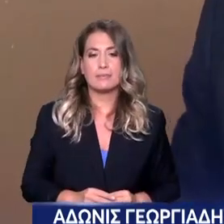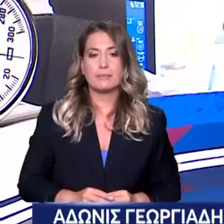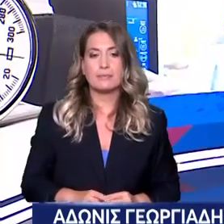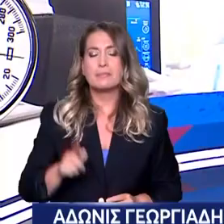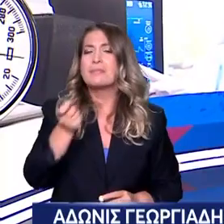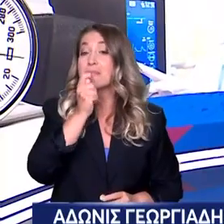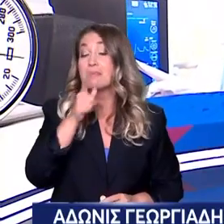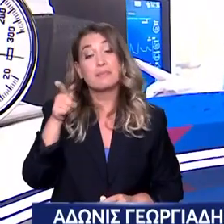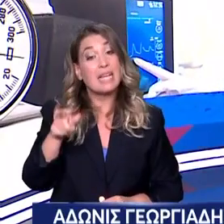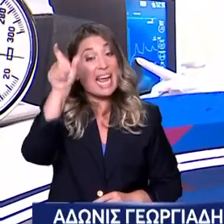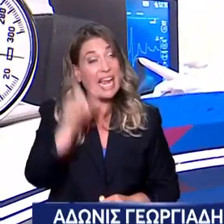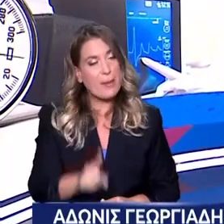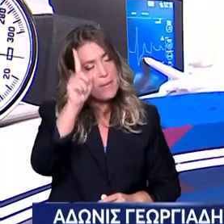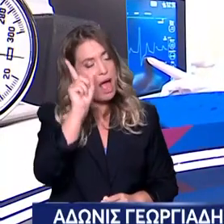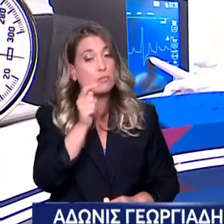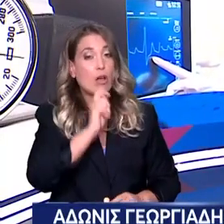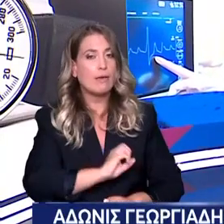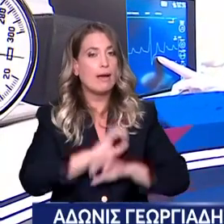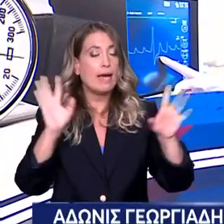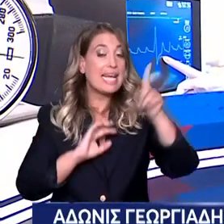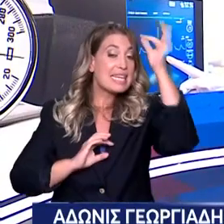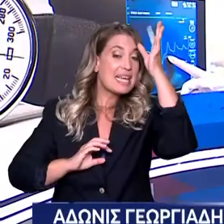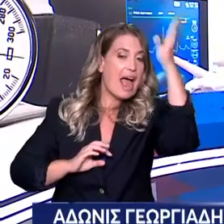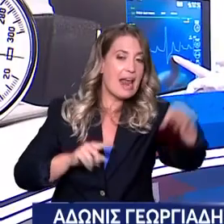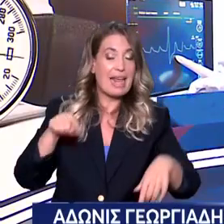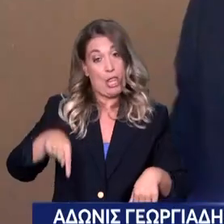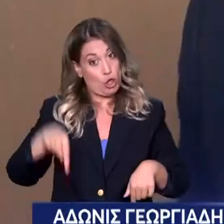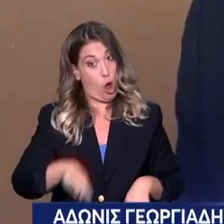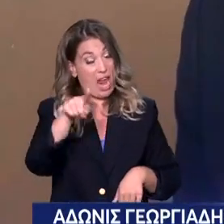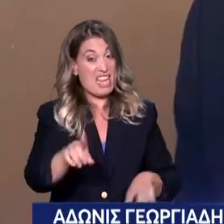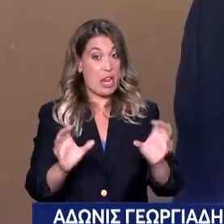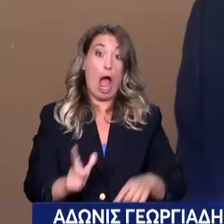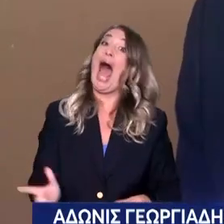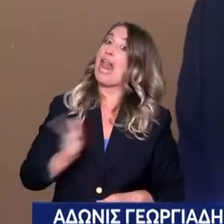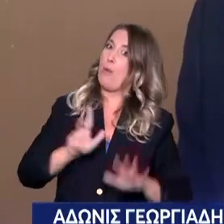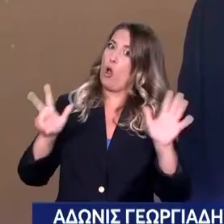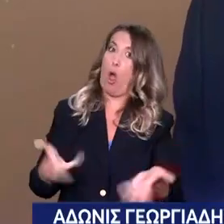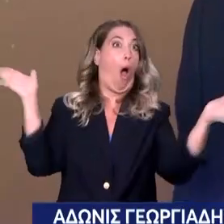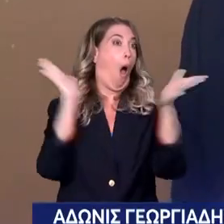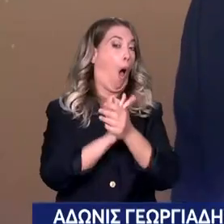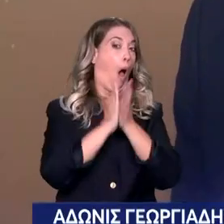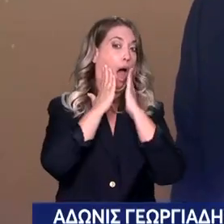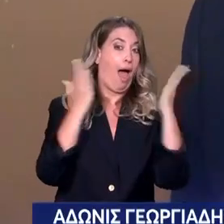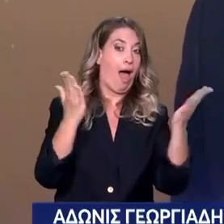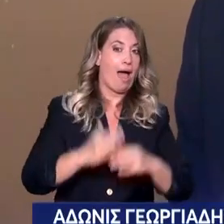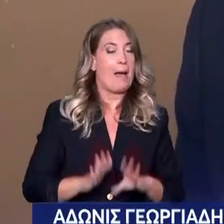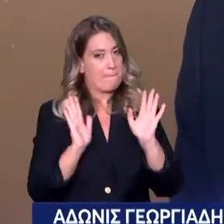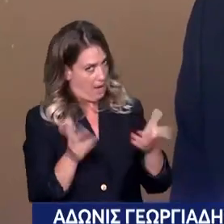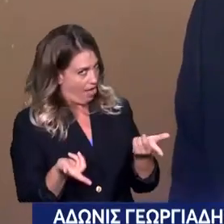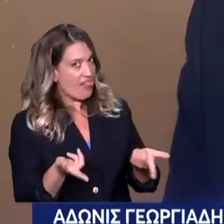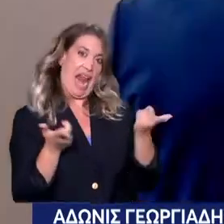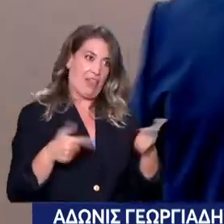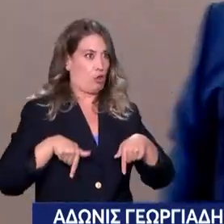Ανέβασε μέσο χρόνο Και μου πέτει στο δελτίο σας Αναμονή 8 ώρες Άρα είμαστε και